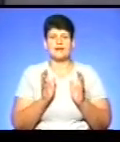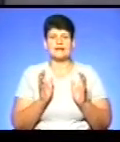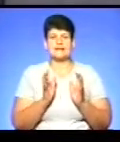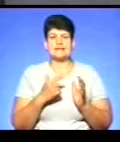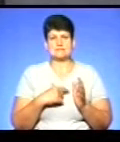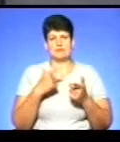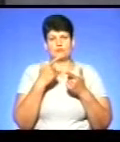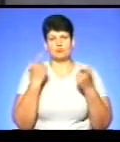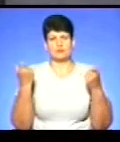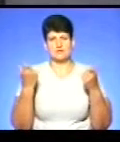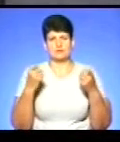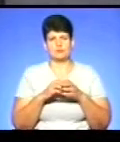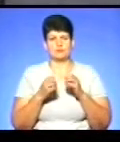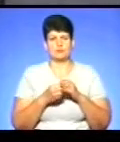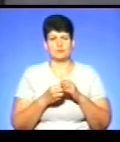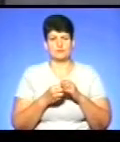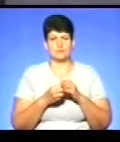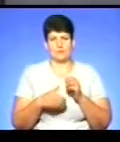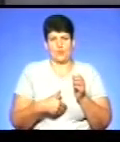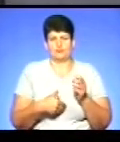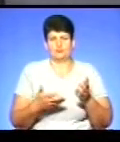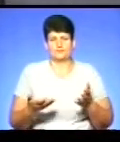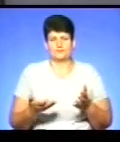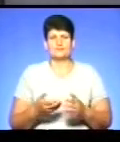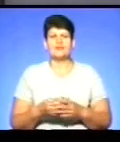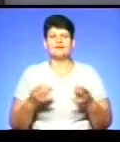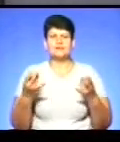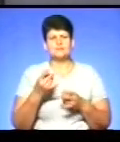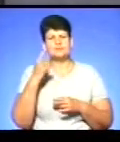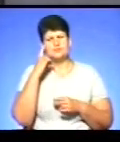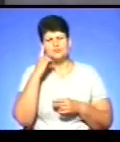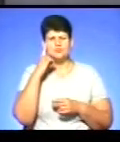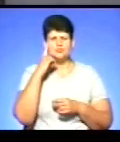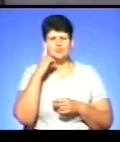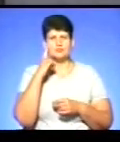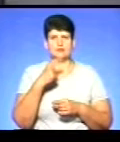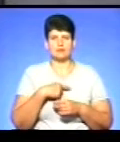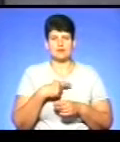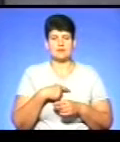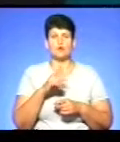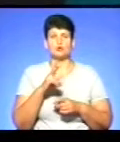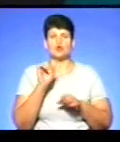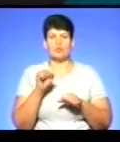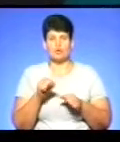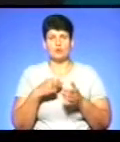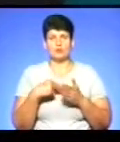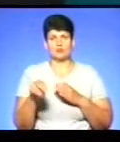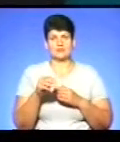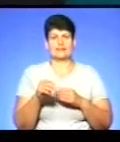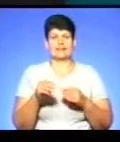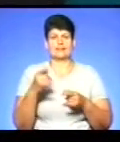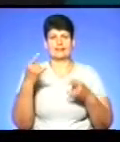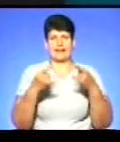від інформаційного вакууму. Все-таки треба подумати, подбати самим про себе. Хто може, хай придбає телетюнер,